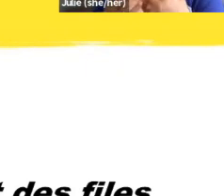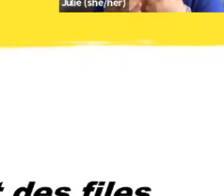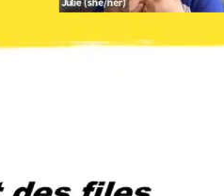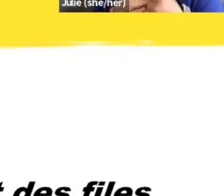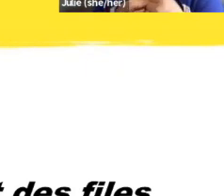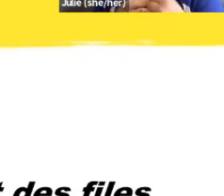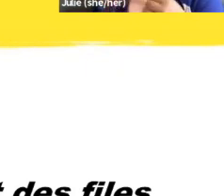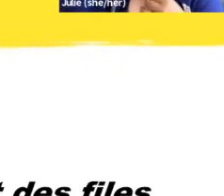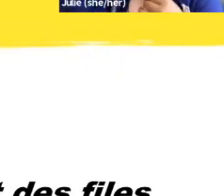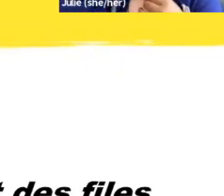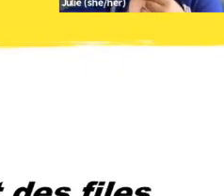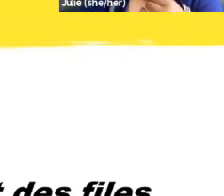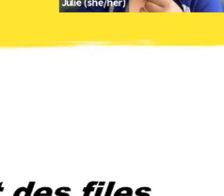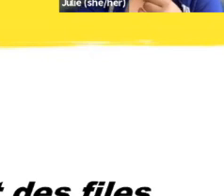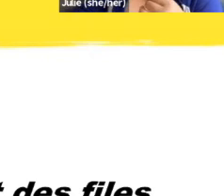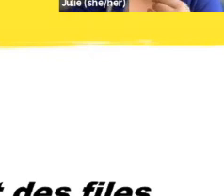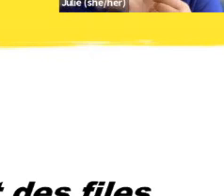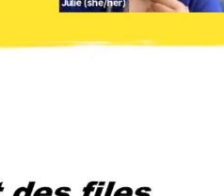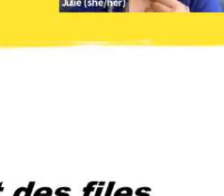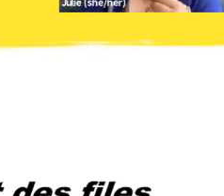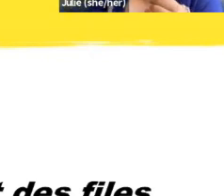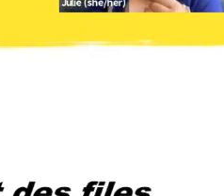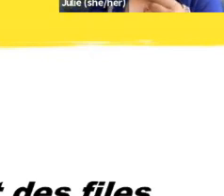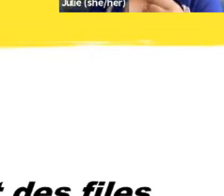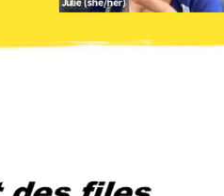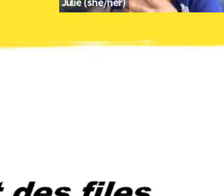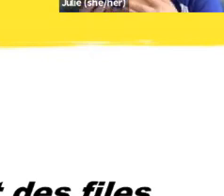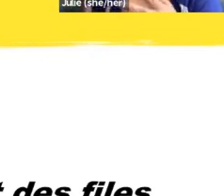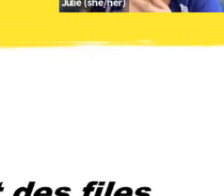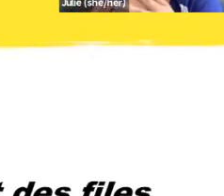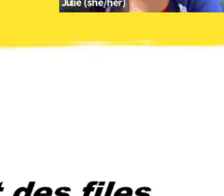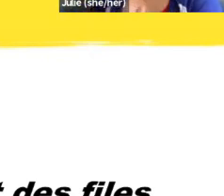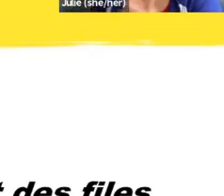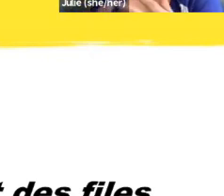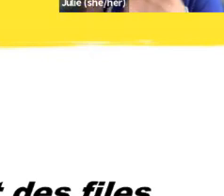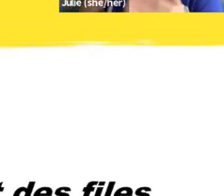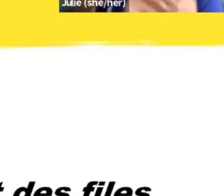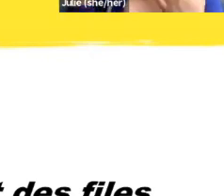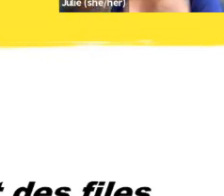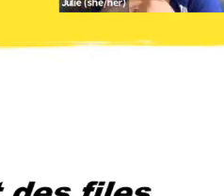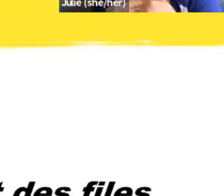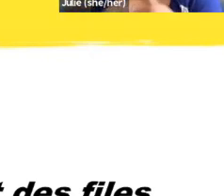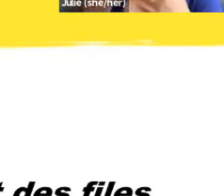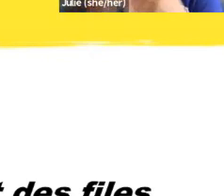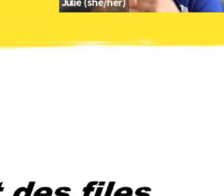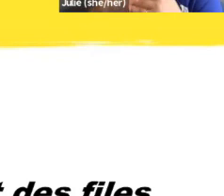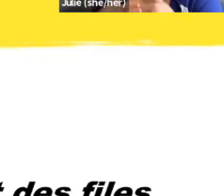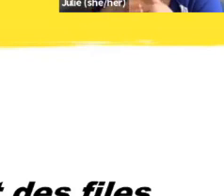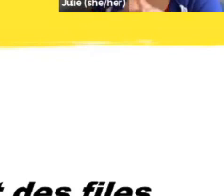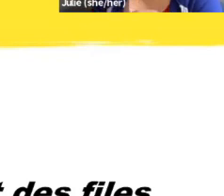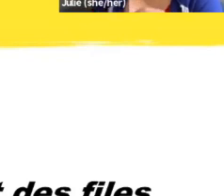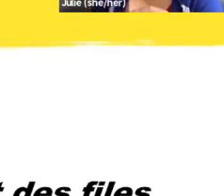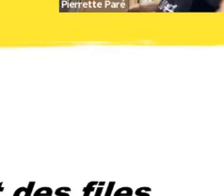nécessairement un refus de service ou un refus d'accès, mais ça peut être aussi juste simplement ne pas